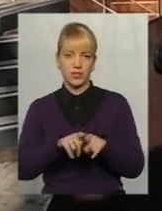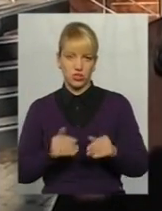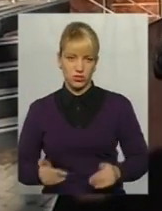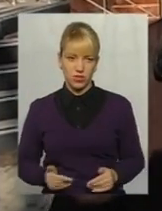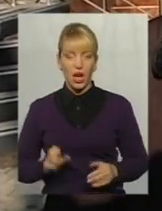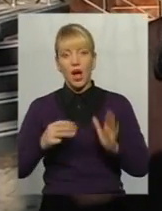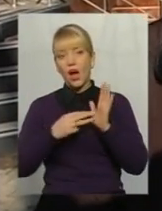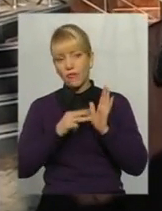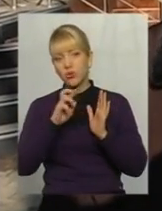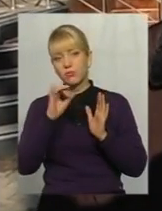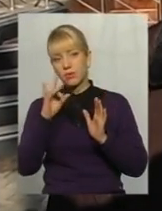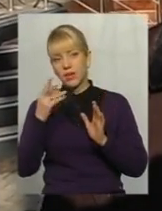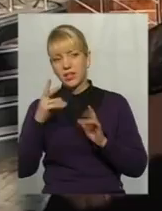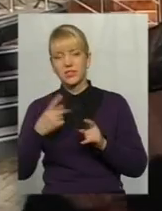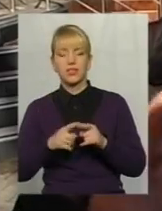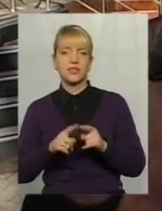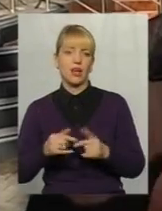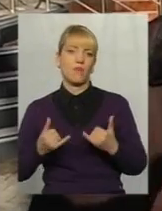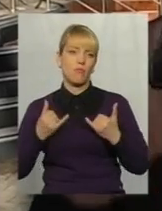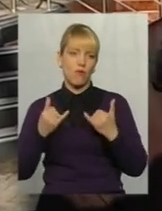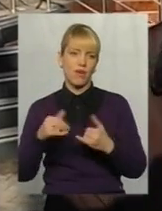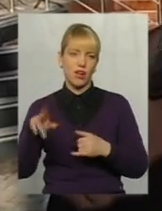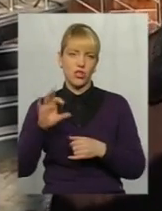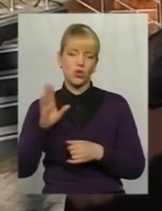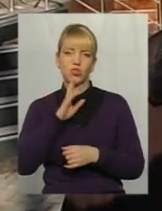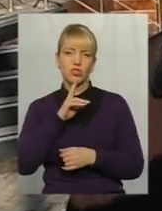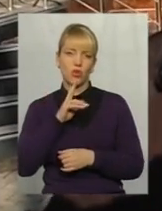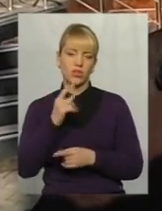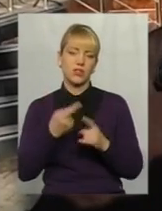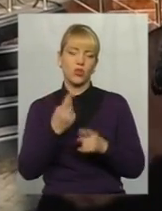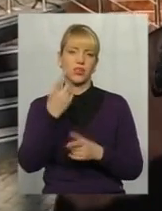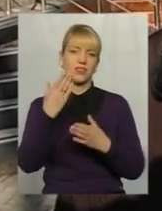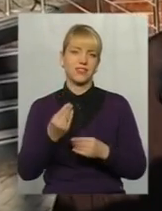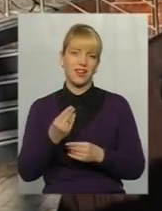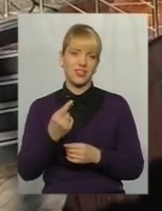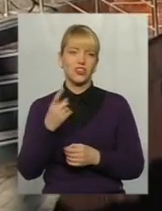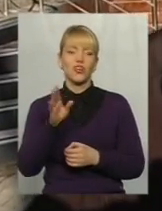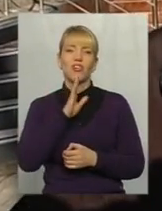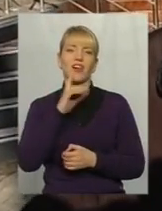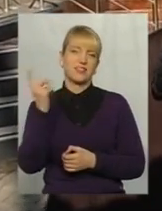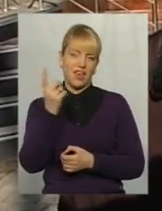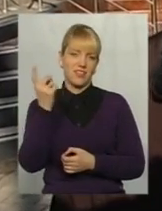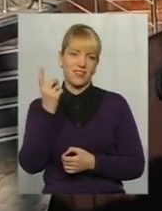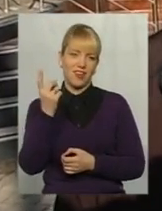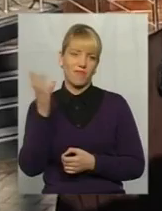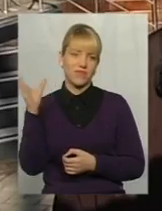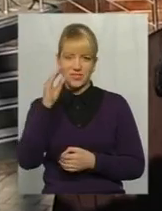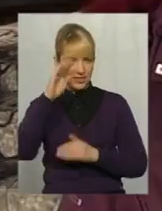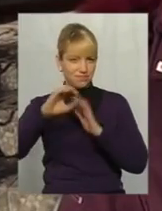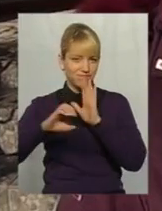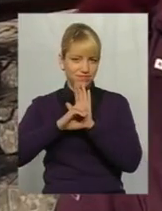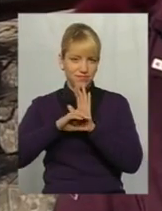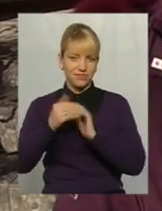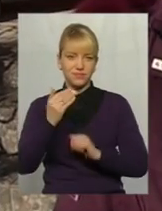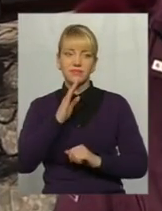А 8 березня – це повага до жінок, бо один день жінкам дається, що вона хазяйка, що всі починення жінки.